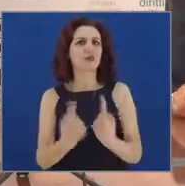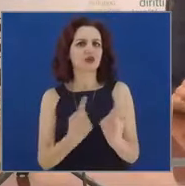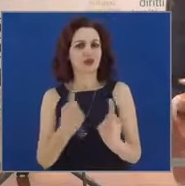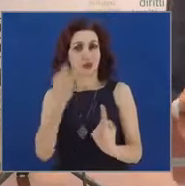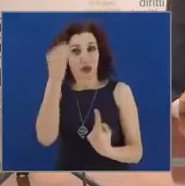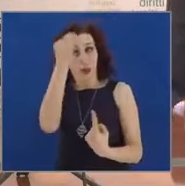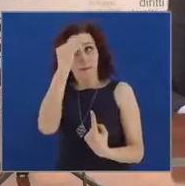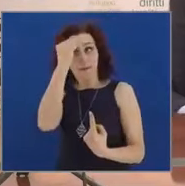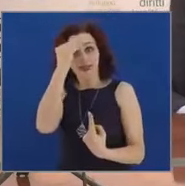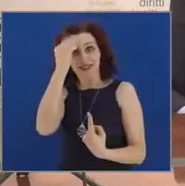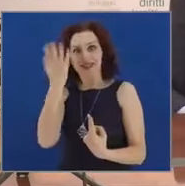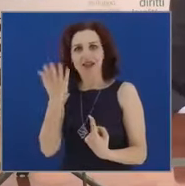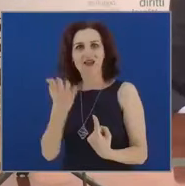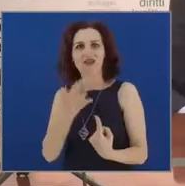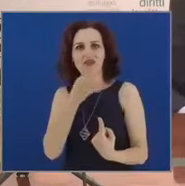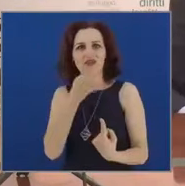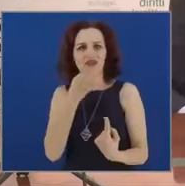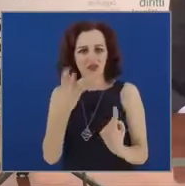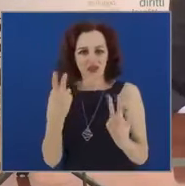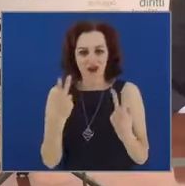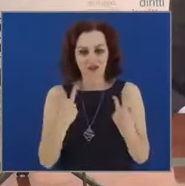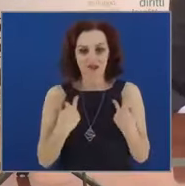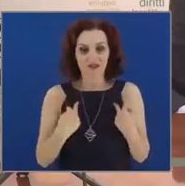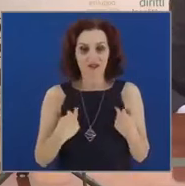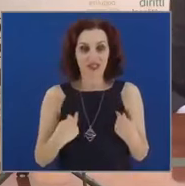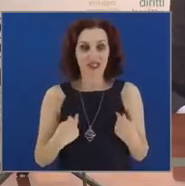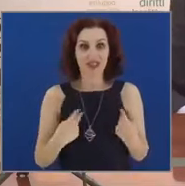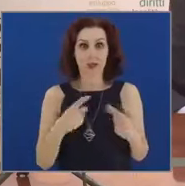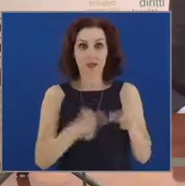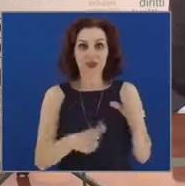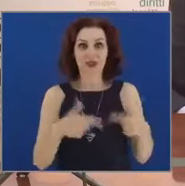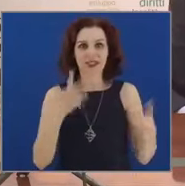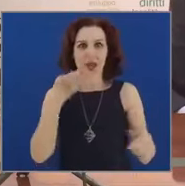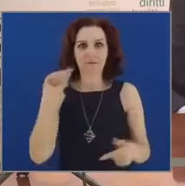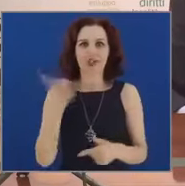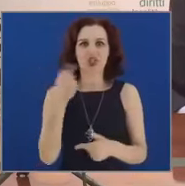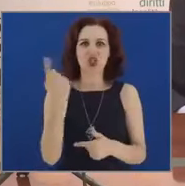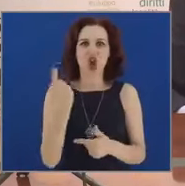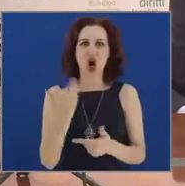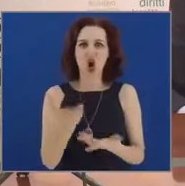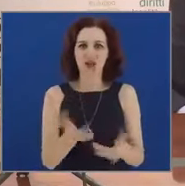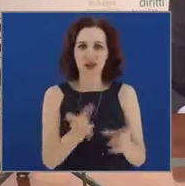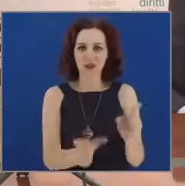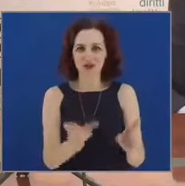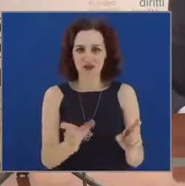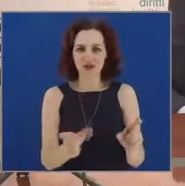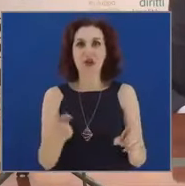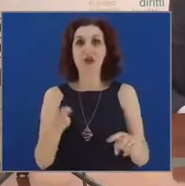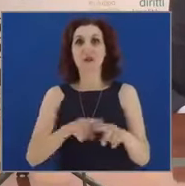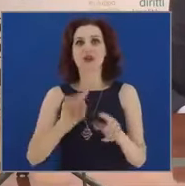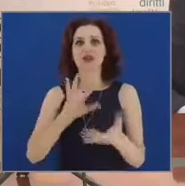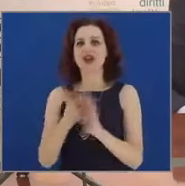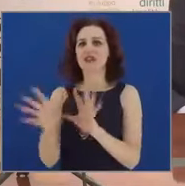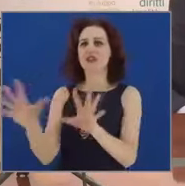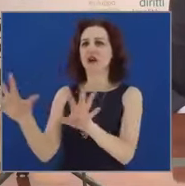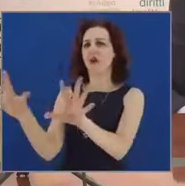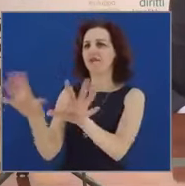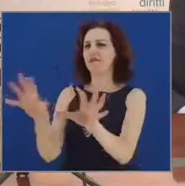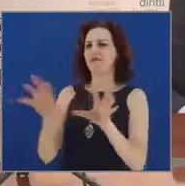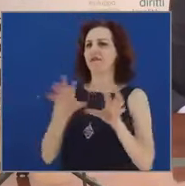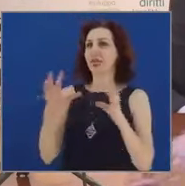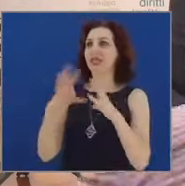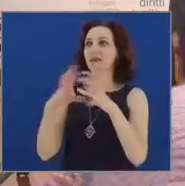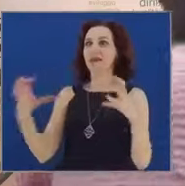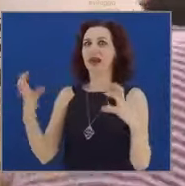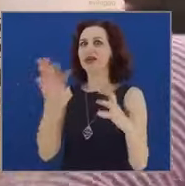miglioriamo la vita delle persone con le infrastrutture e diventiamo più attraenti, più affascinanti, più attrattivi per le imprese